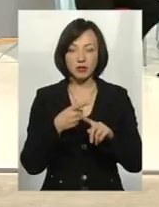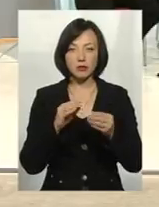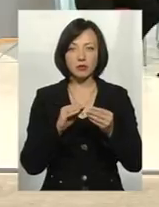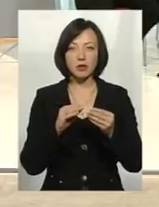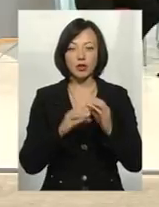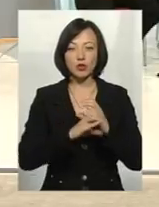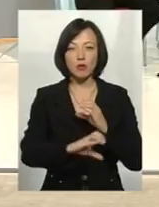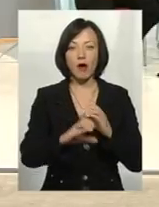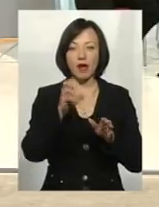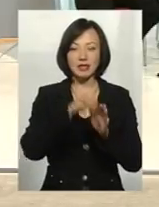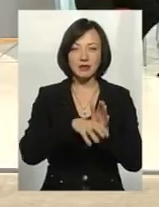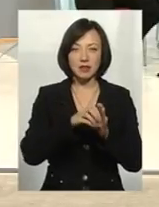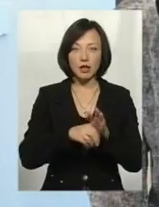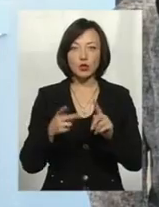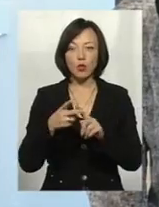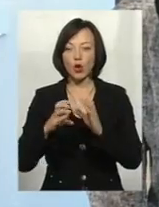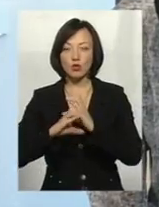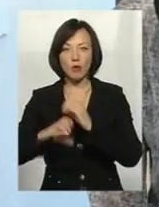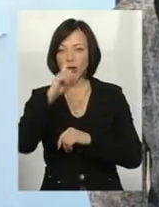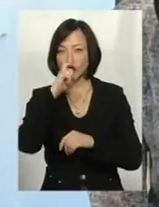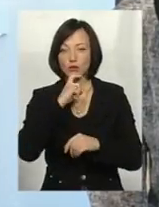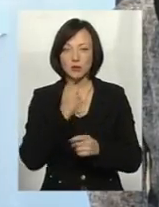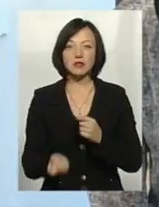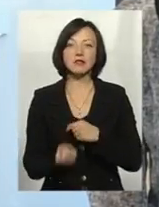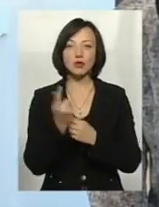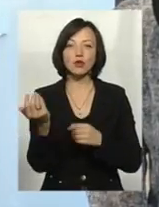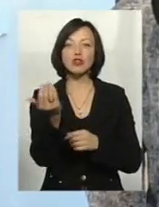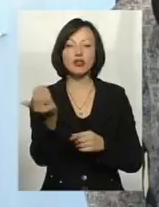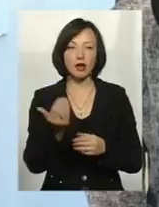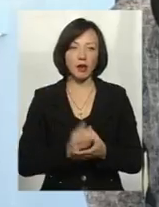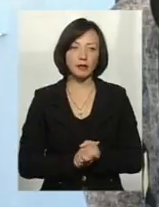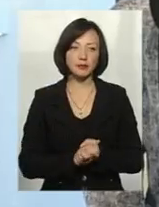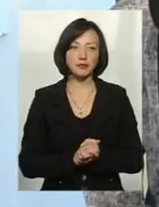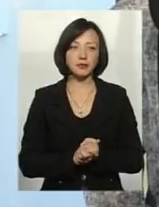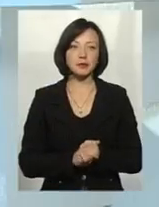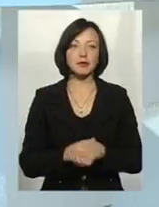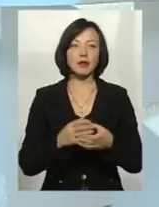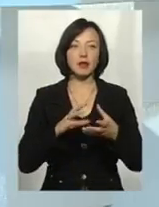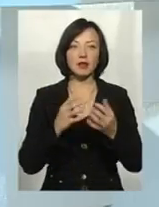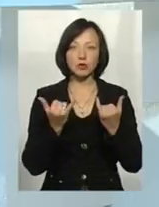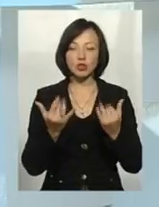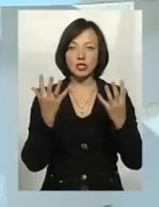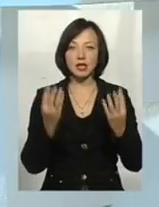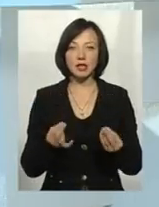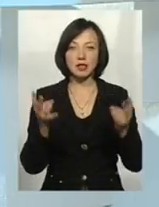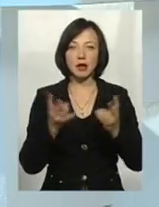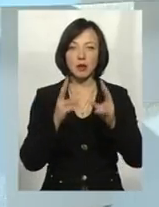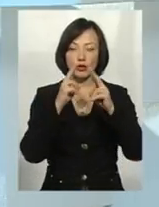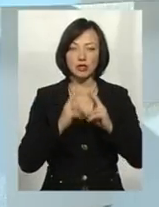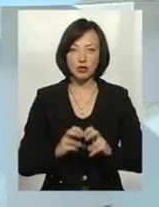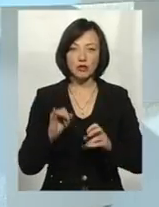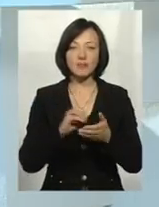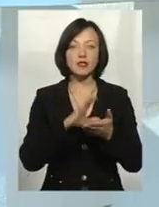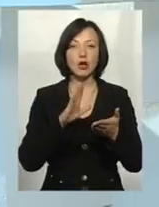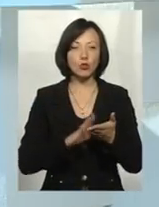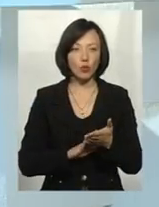інша труба. На сьогоднішній день взагалі не зрозумілося, кому належить та труба. Тобто на сьогоднішній день треба досліджувати і